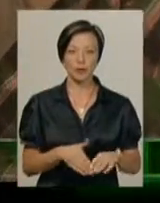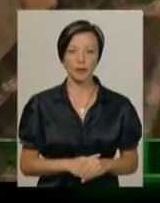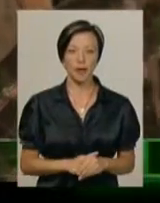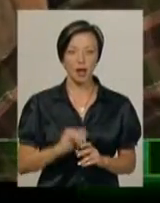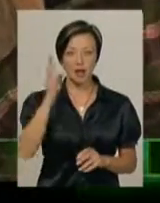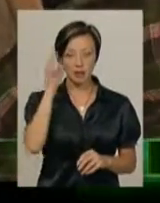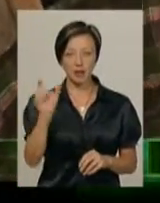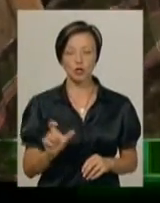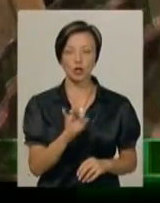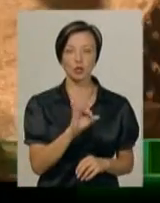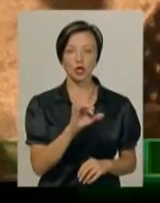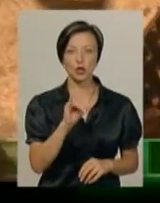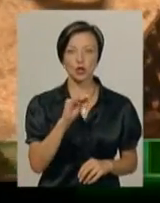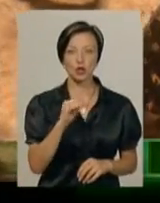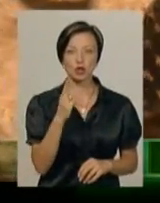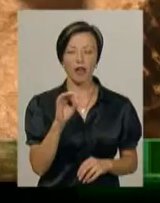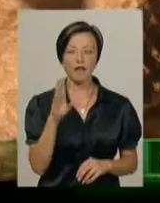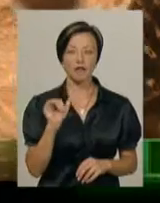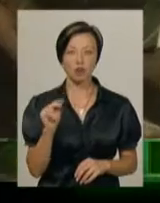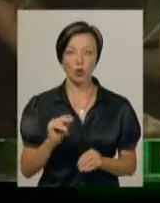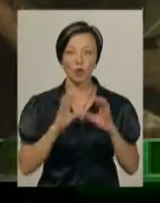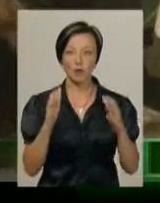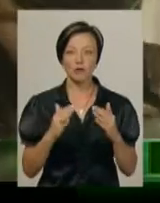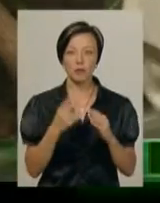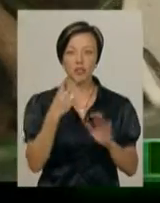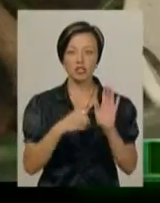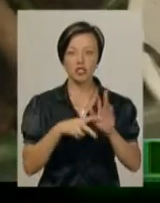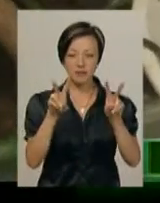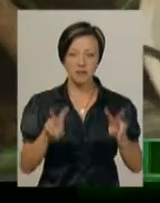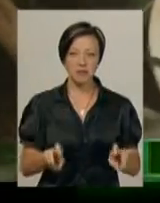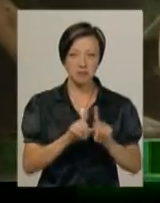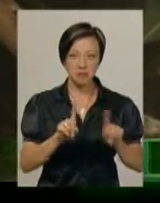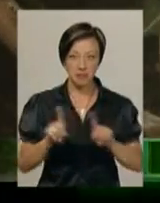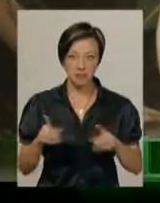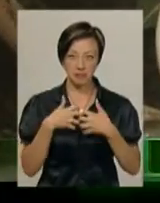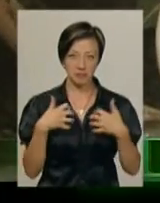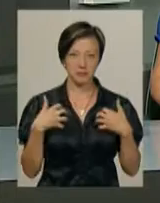Хмельничанин Руслан Юшкевич утримує вдома 26 видів екзотичних тварин.